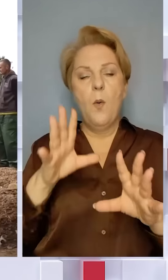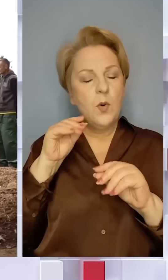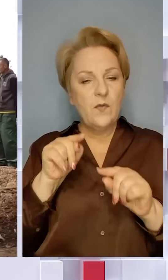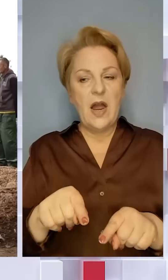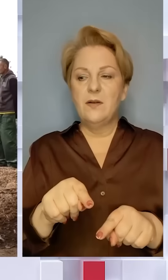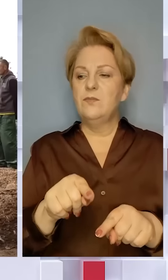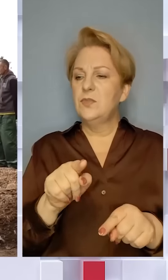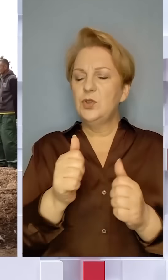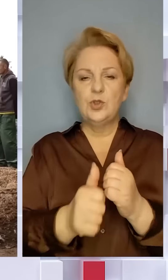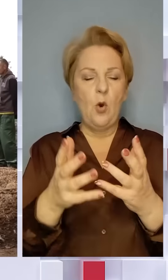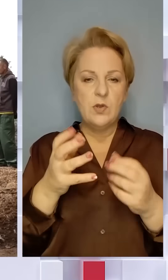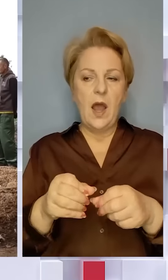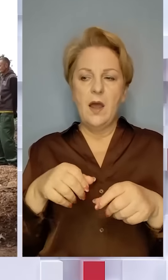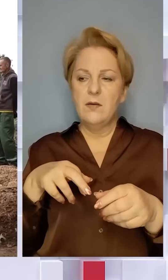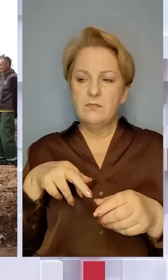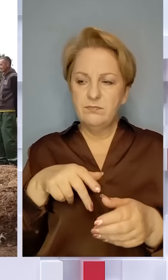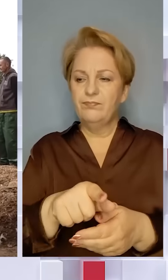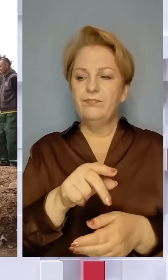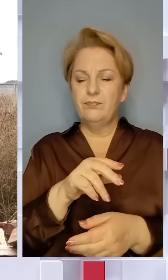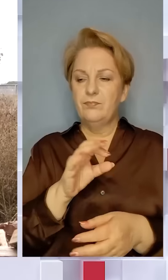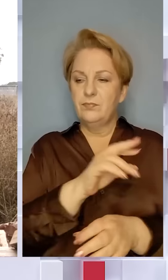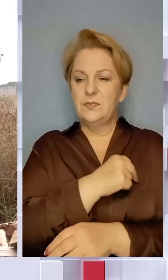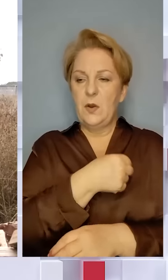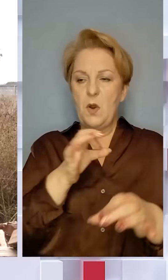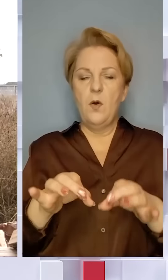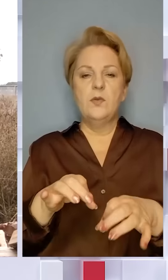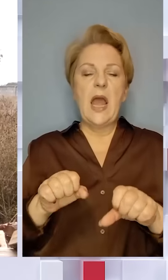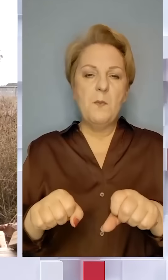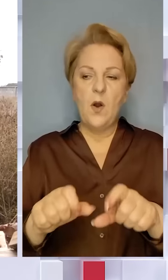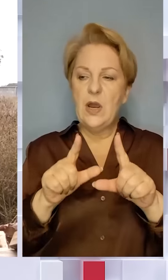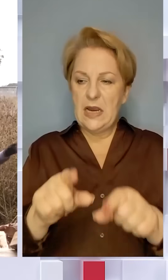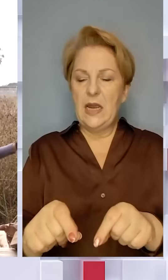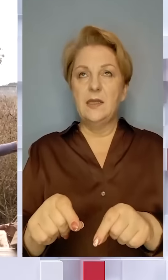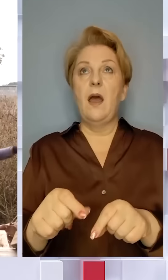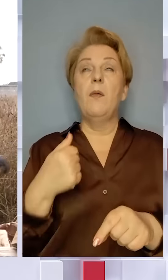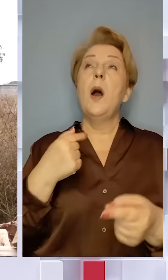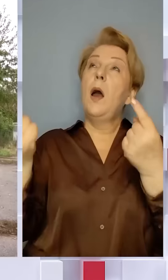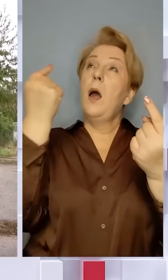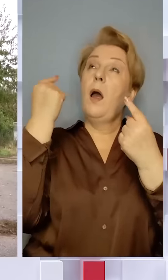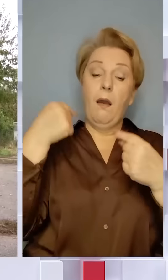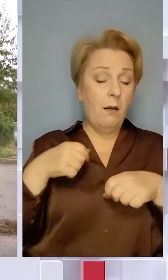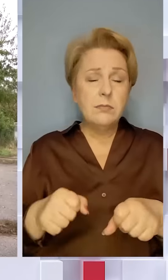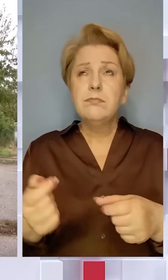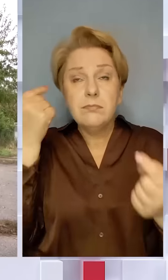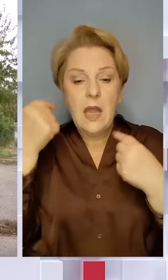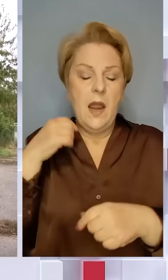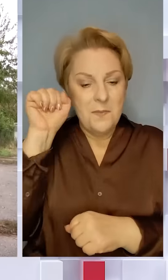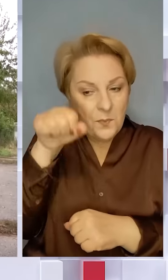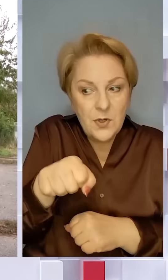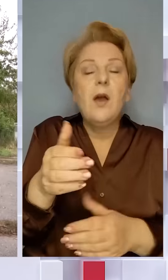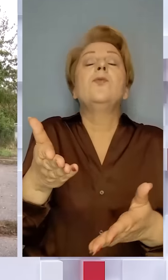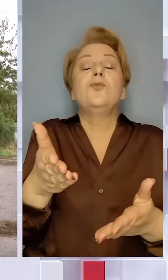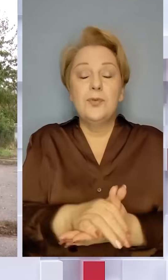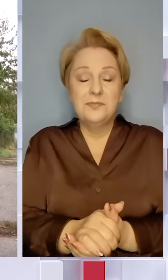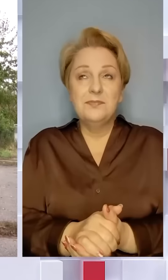Олена щодня мчить до своїх підопічних. На мопеді їду, їду, надо мною летить. Я пригнулася, а що ж